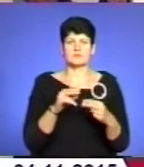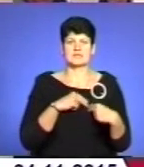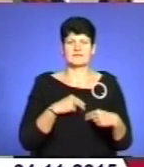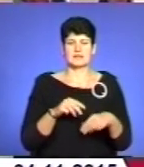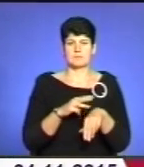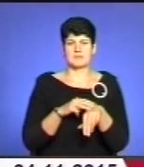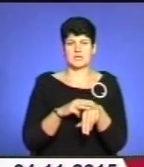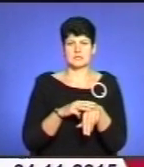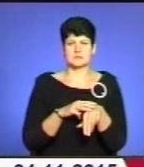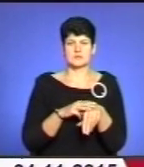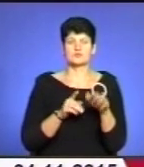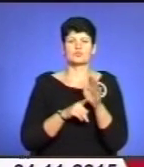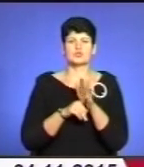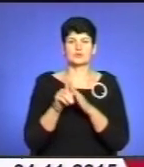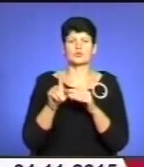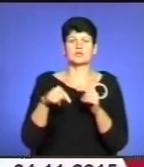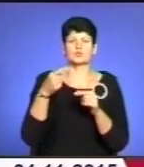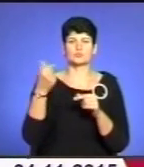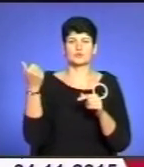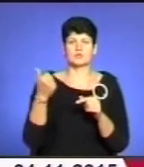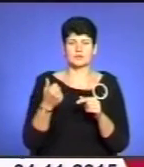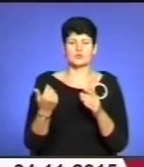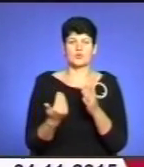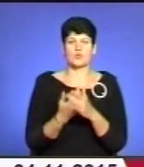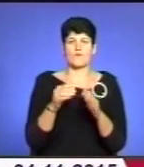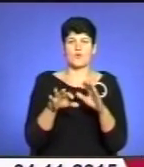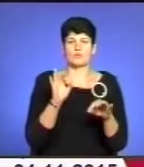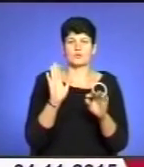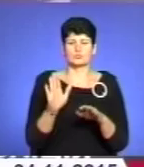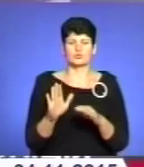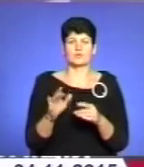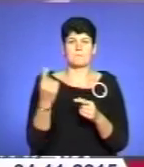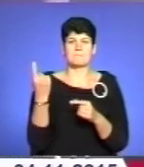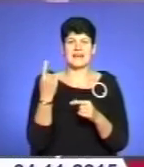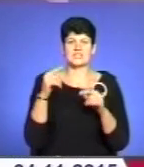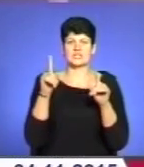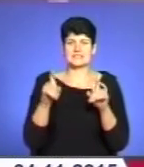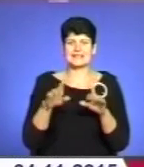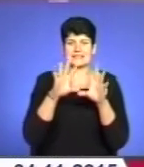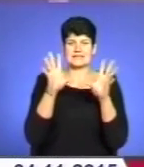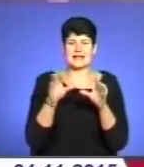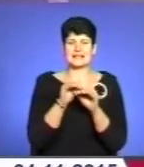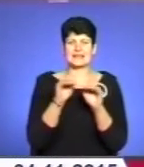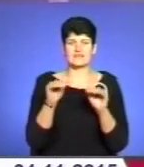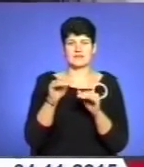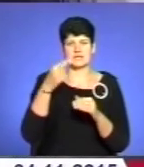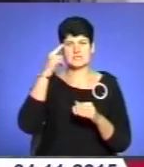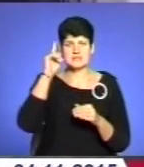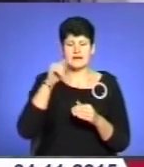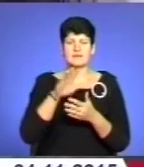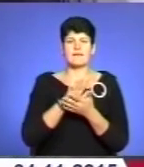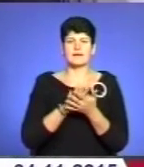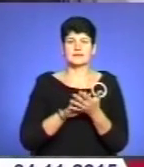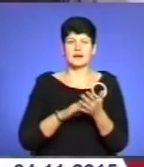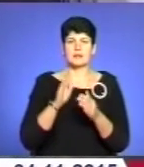міліції. З початку наступного тижня на веб-сайті складатимуть перше тестування на загальний рівень знань. Далі майбутніх